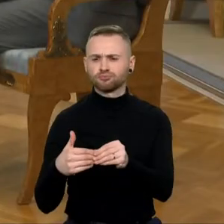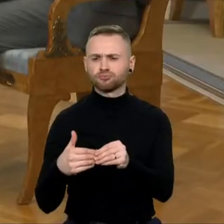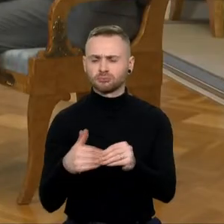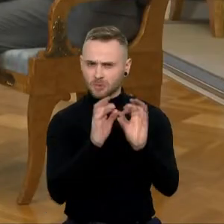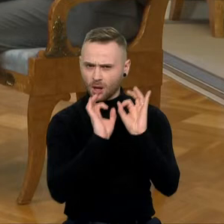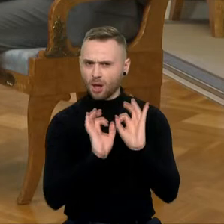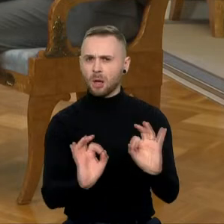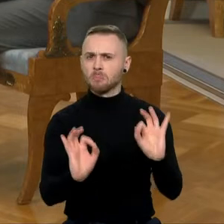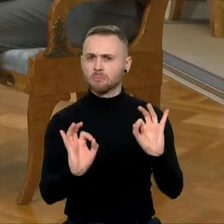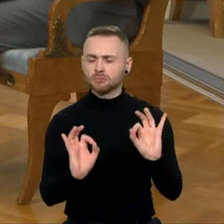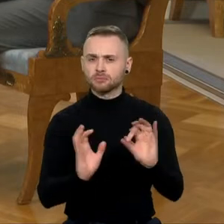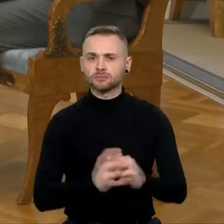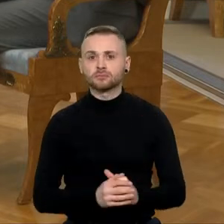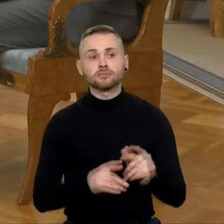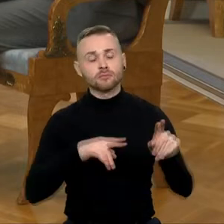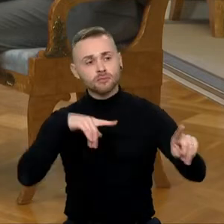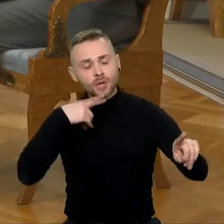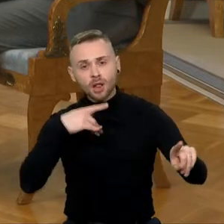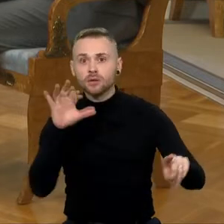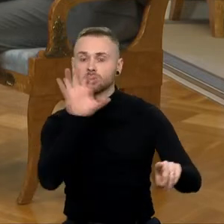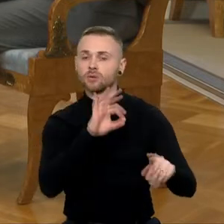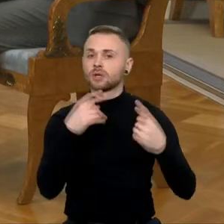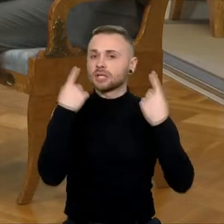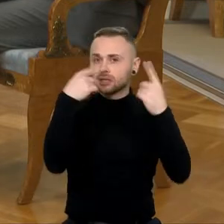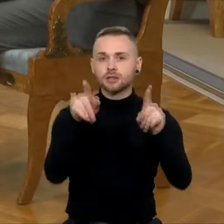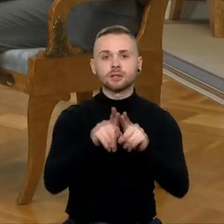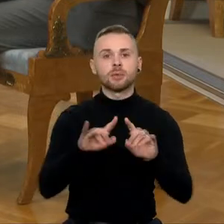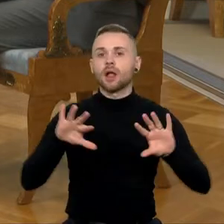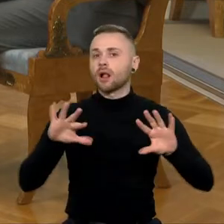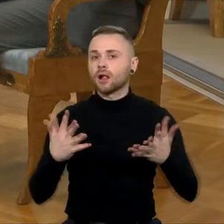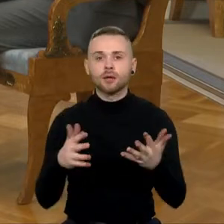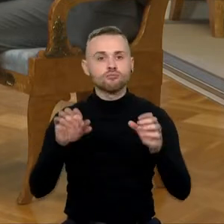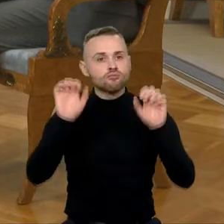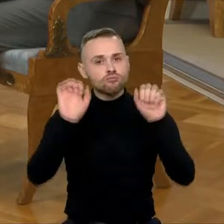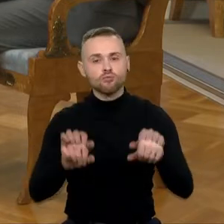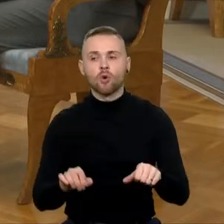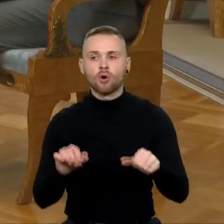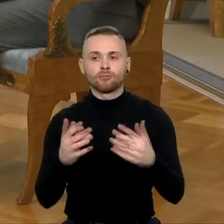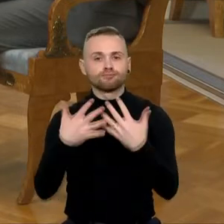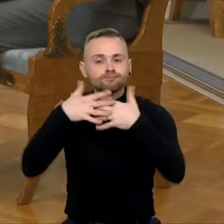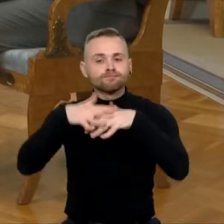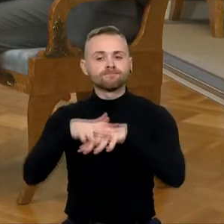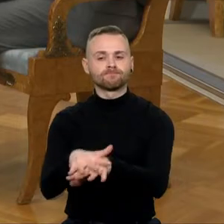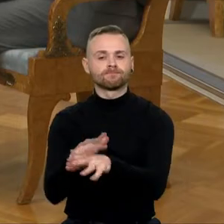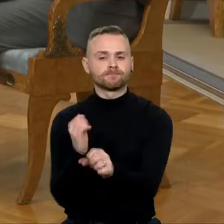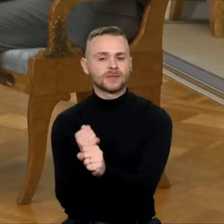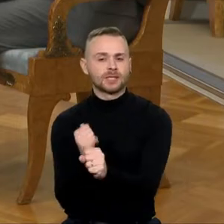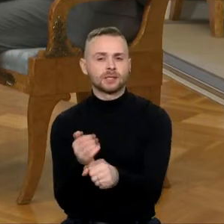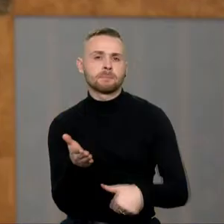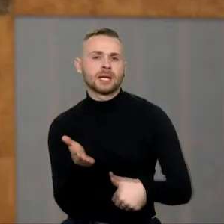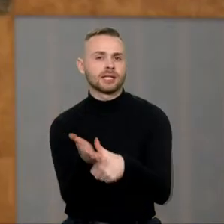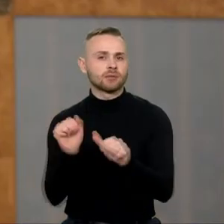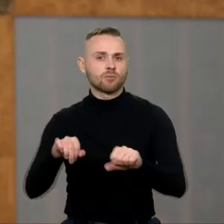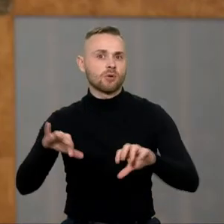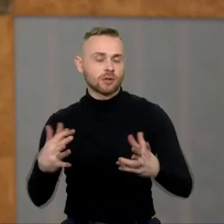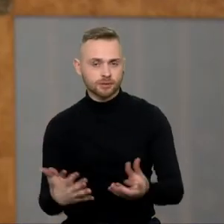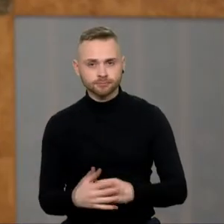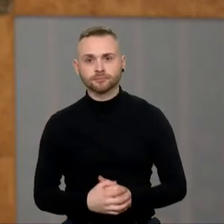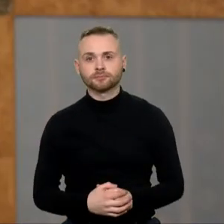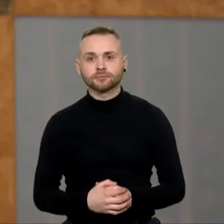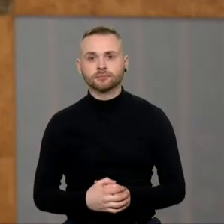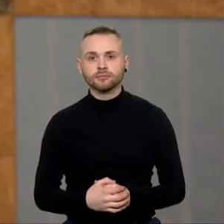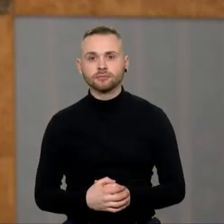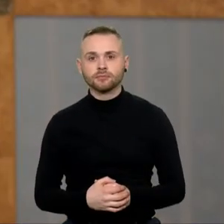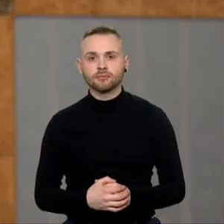kalbėdamas ir apie kitus būdus, kaip galima būtų įsitraukti. Tačiau įsitraukimas į